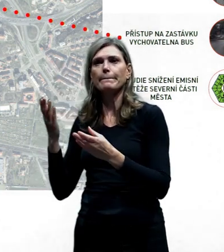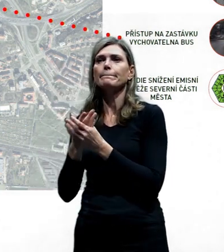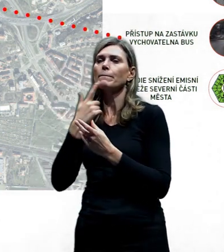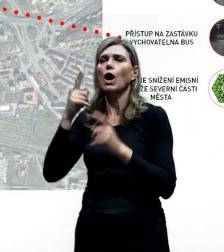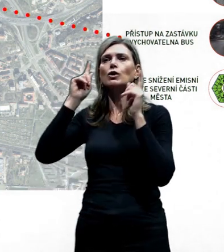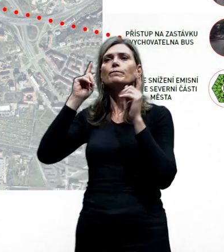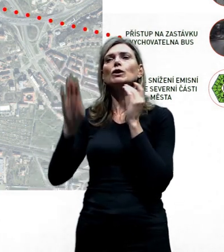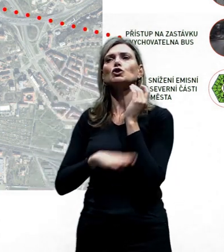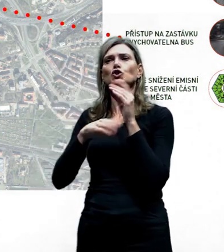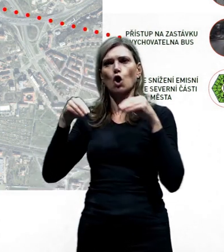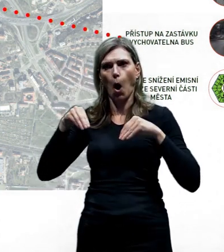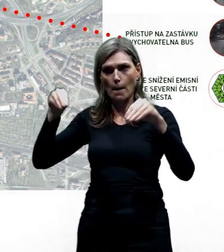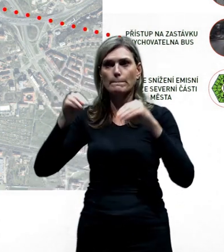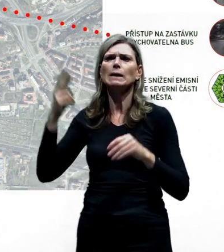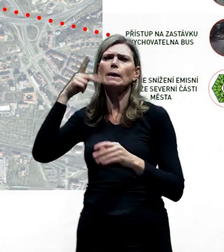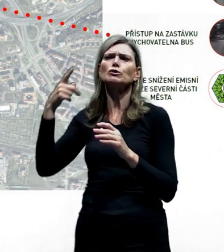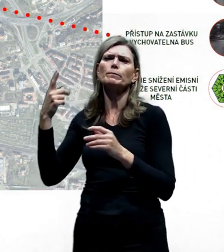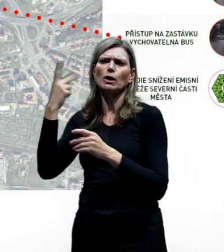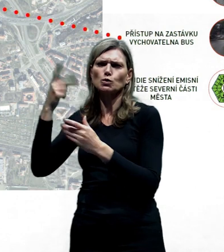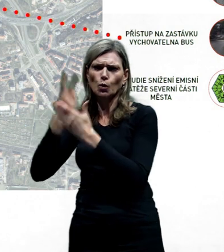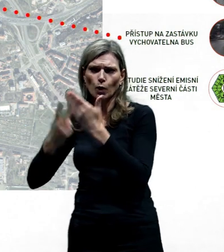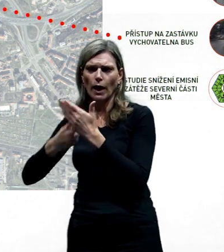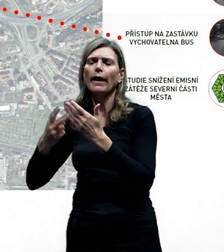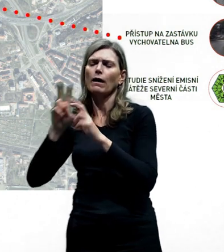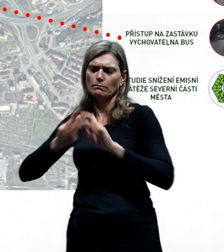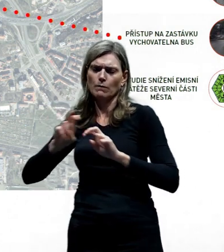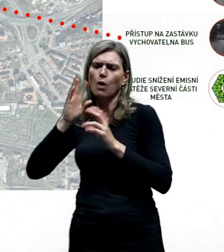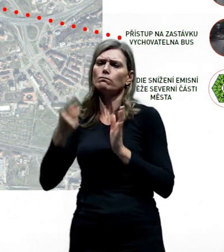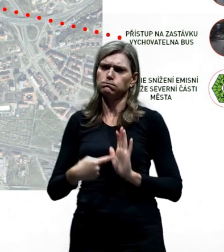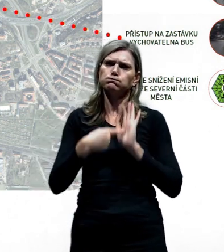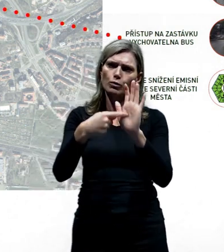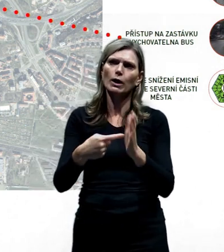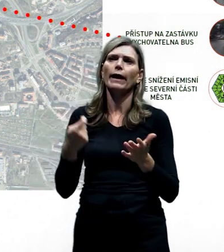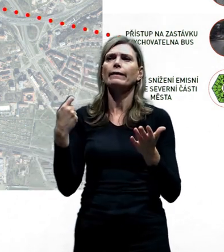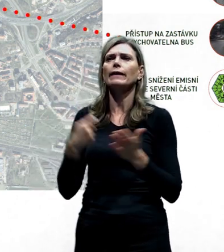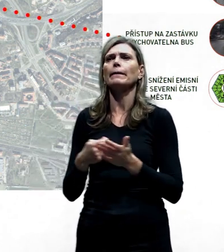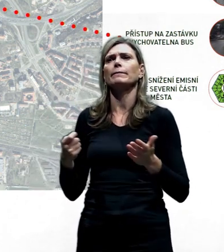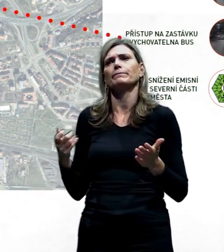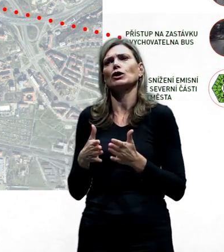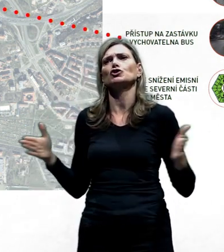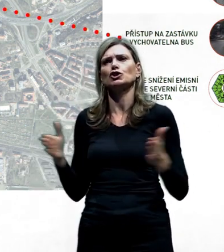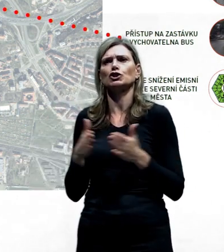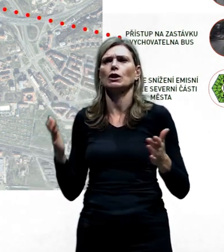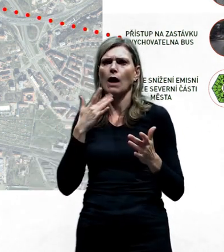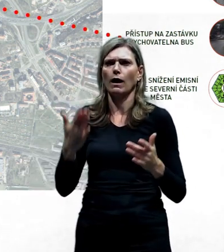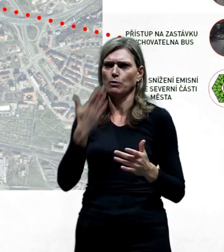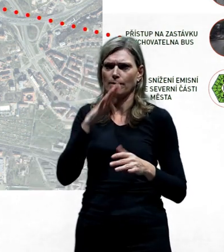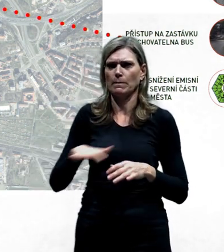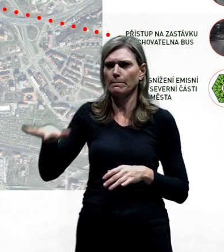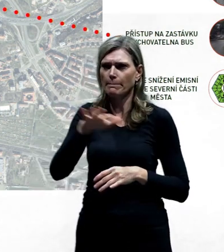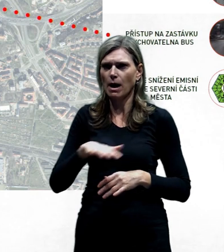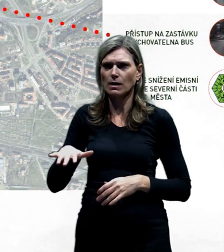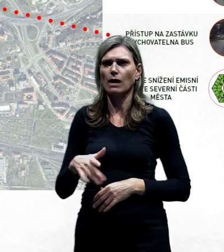ta studie bude určitě zveřejněna. Je to studie šířkového uspořádání, tak, aby se tam mohlo